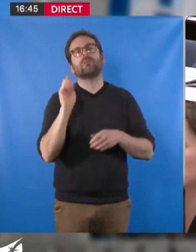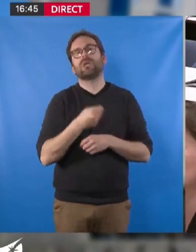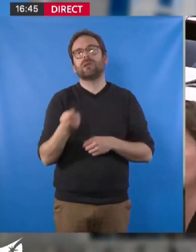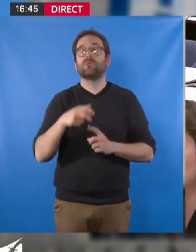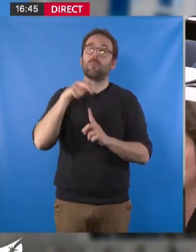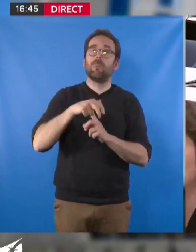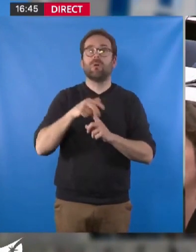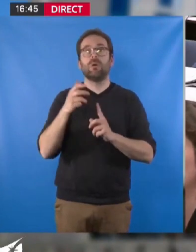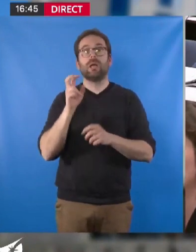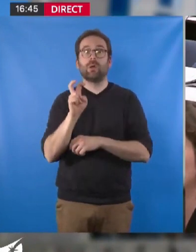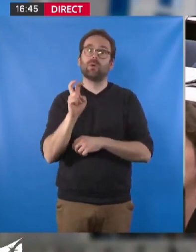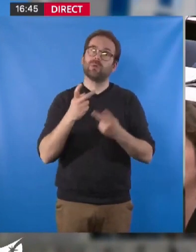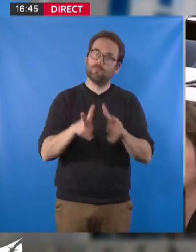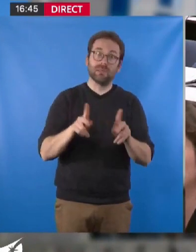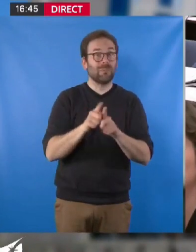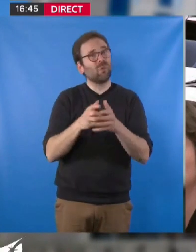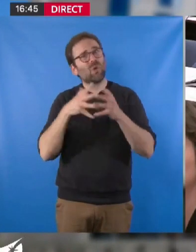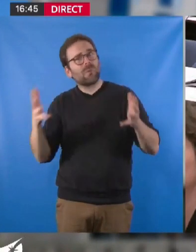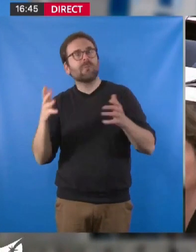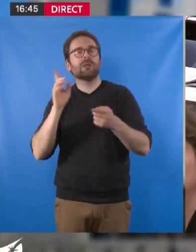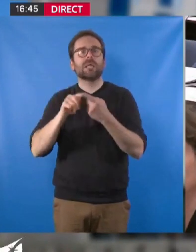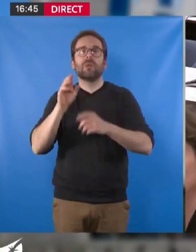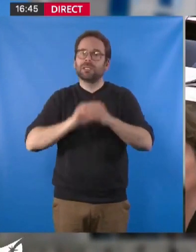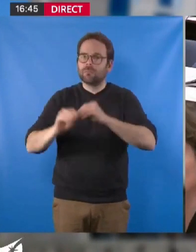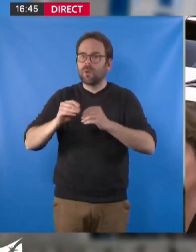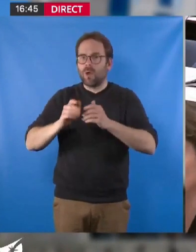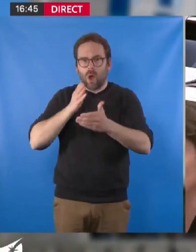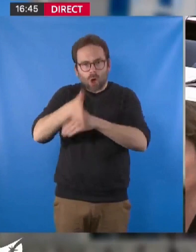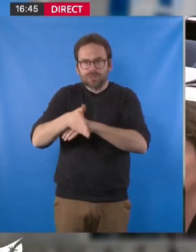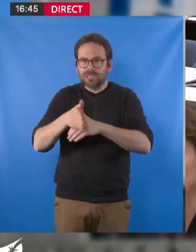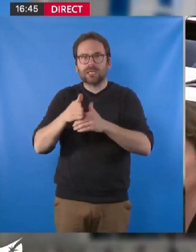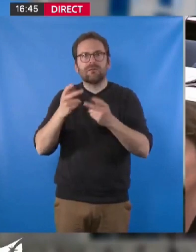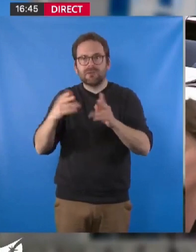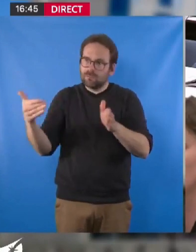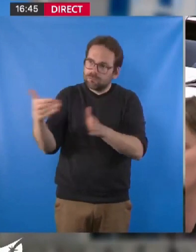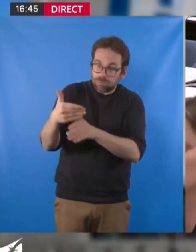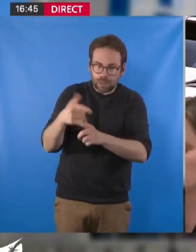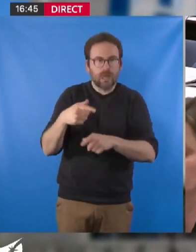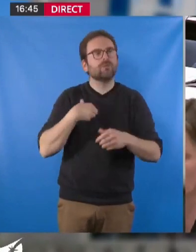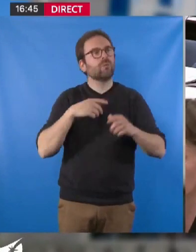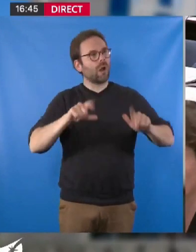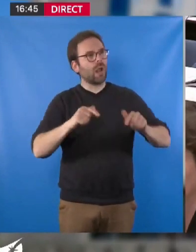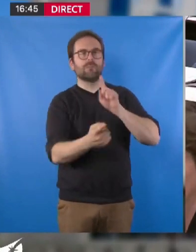ce pôle d'écologie urbaine, mais plus globalement dans le cadre du traitement de cette entrée d'agglomération, à votre entière disposition. Merci.